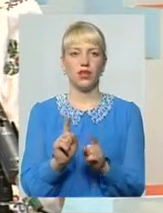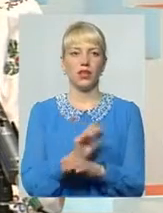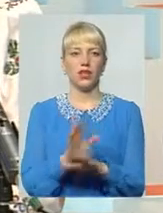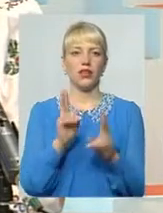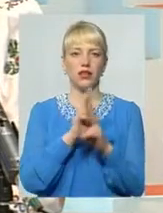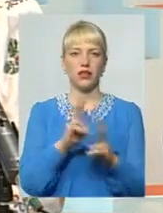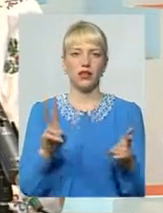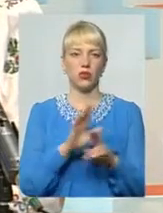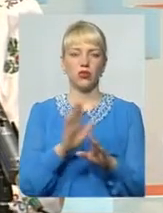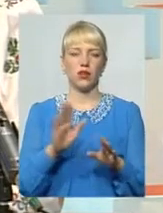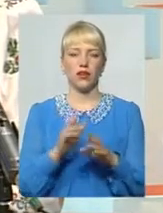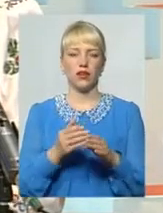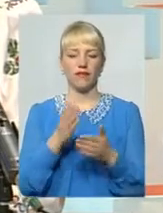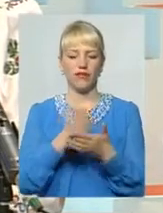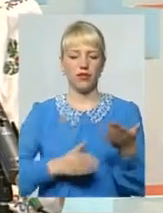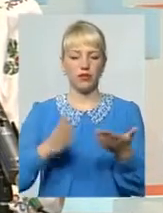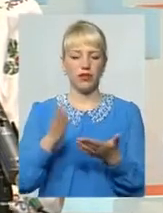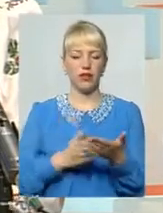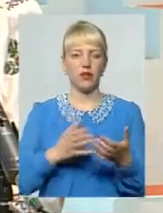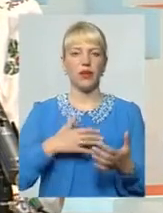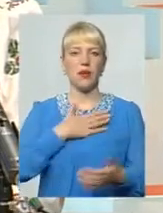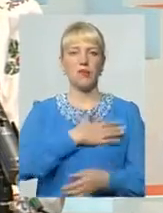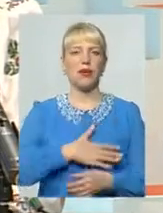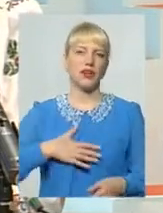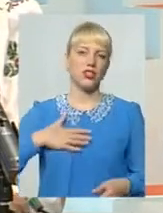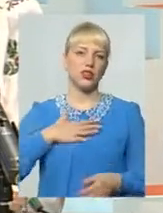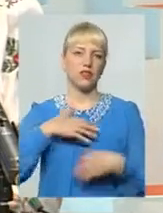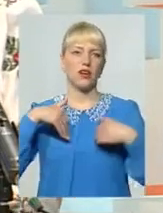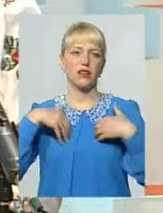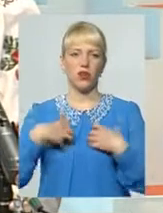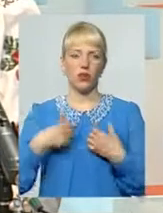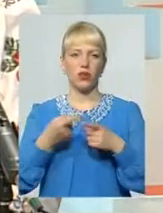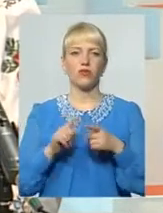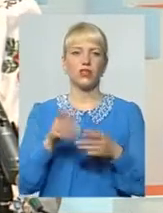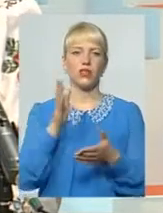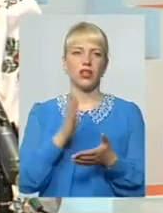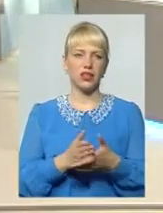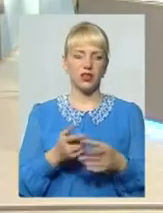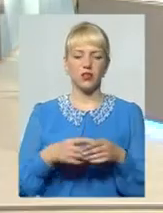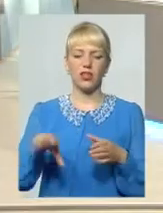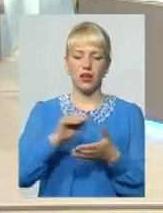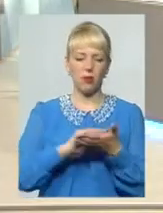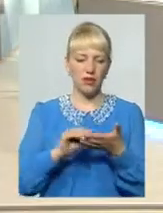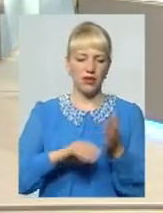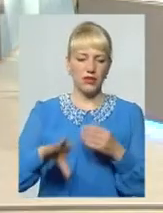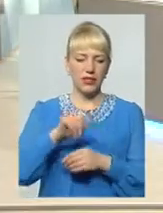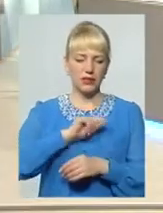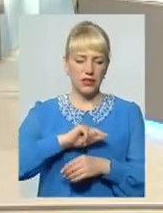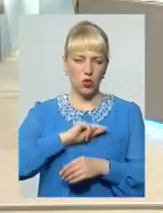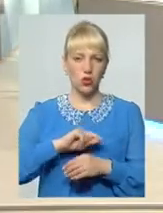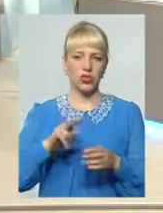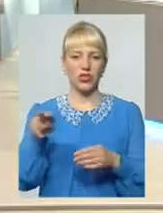відміняв стадії переживання горя Вони існують, вони прописані у всій психологічній літературі І, як правило, вихід